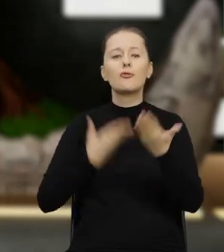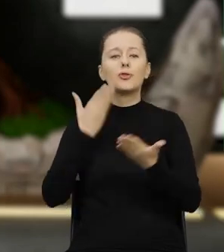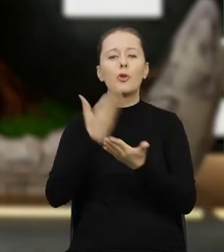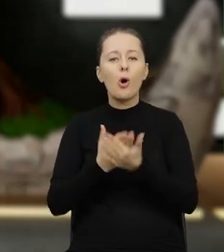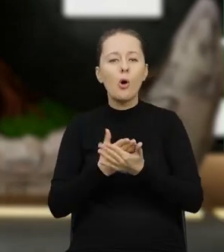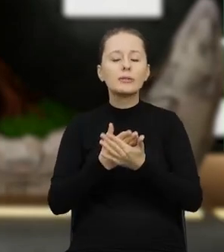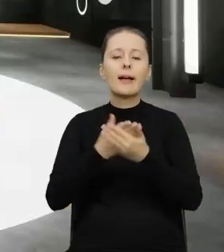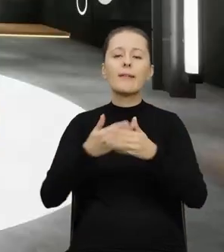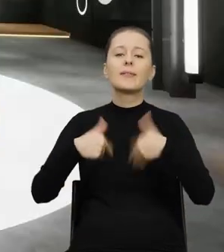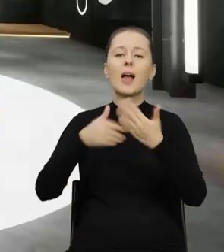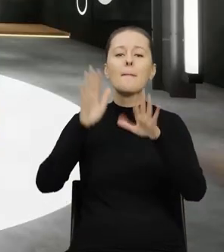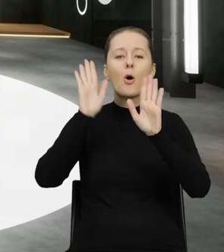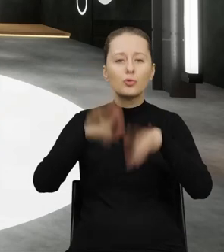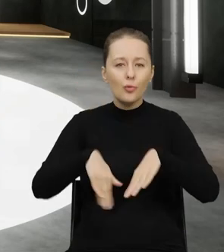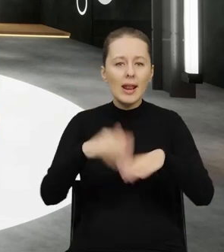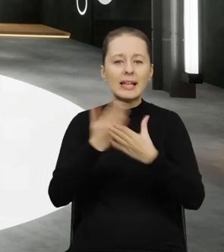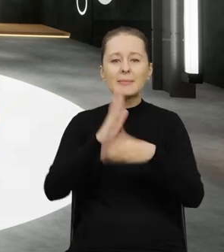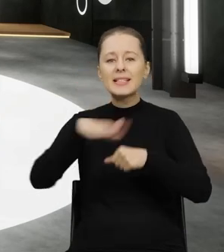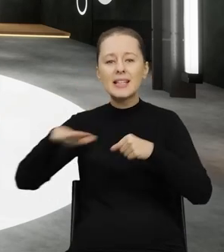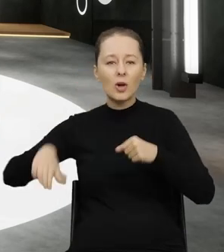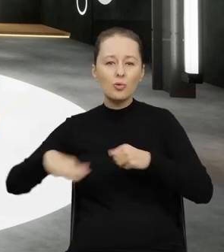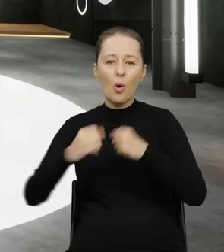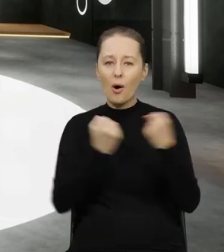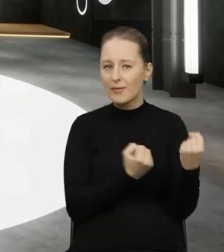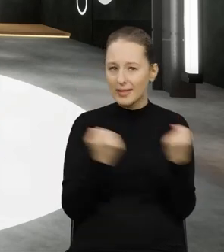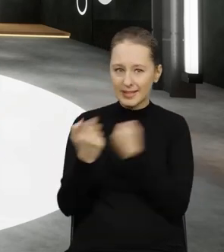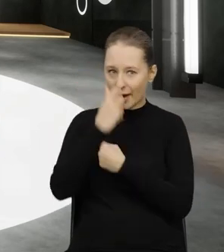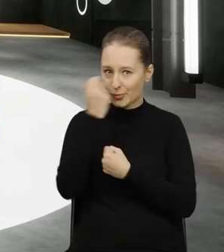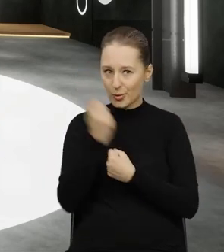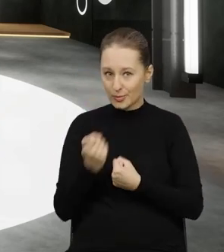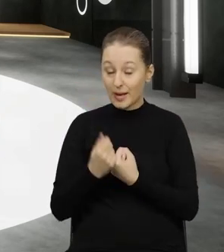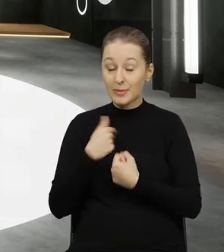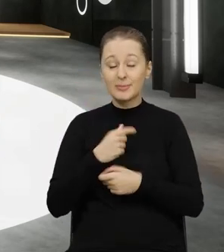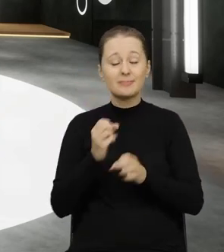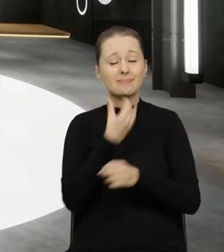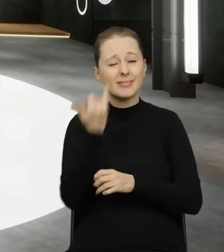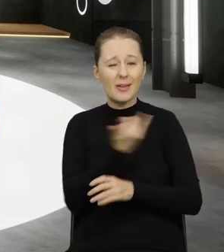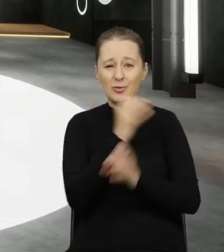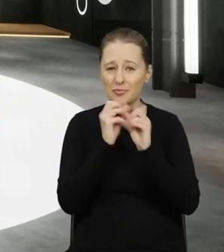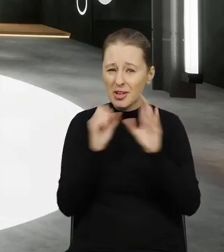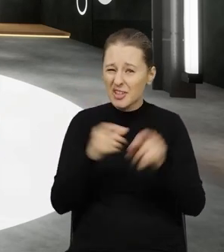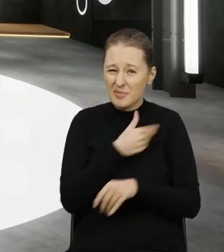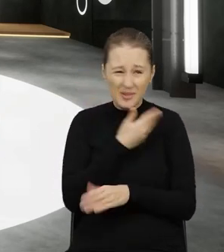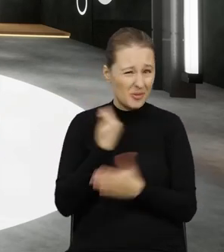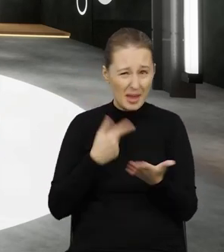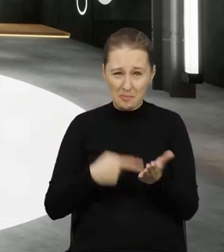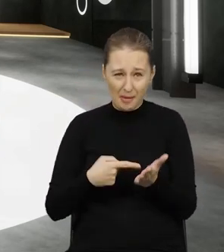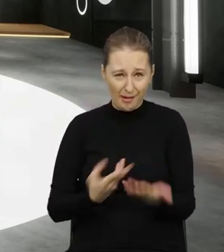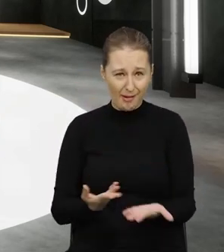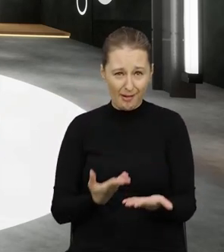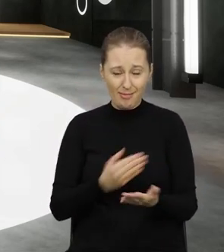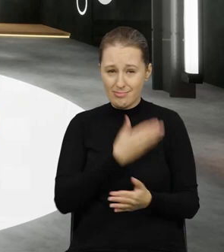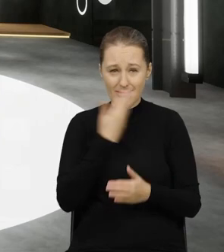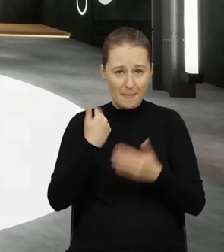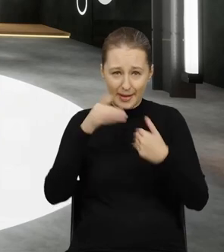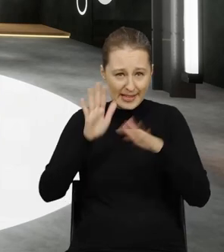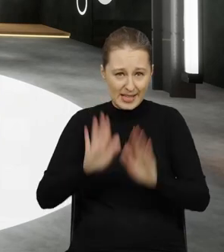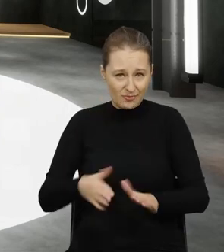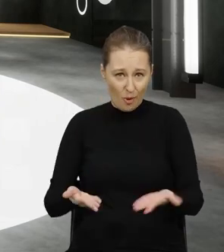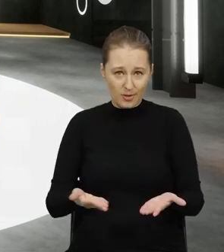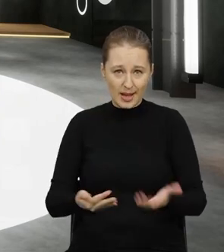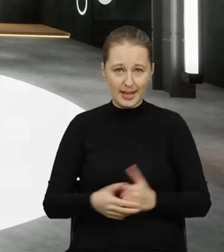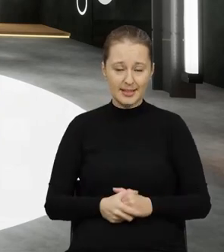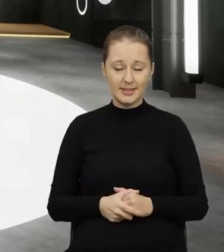wnioskiem o wydanie pozwolenia na międzynarodowy transport odpadów. Tutaj wyjaśniamy zawsze, że coś takiego nie istnieje. Po prostu nie ma takich